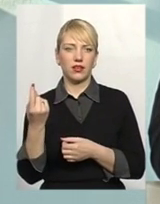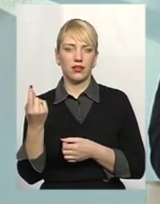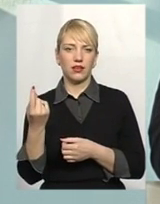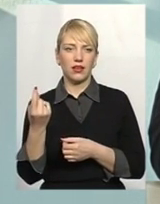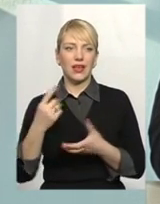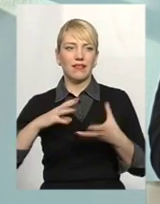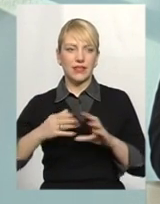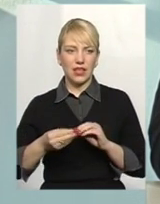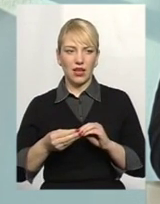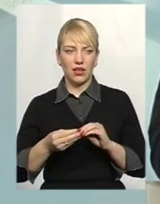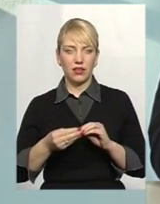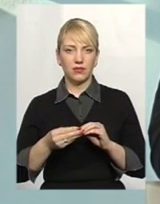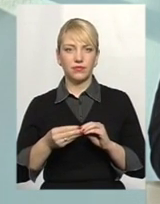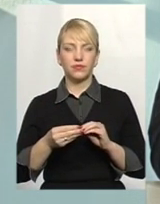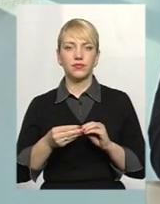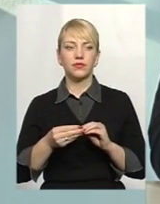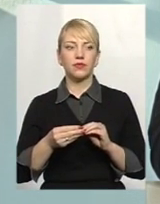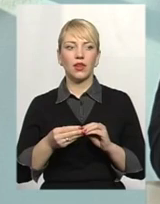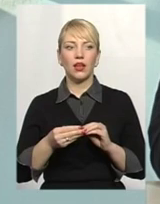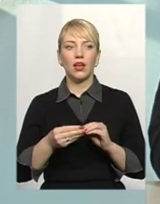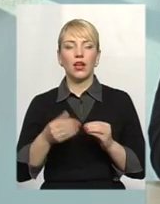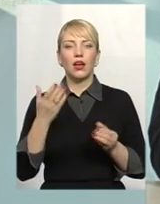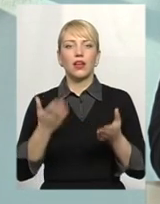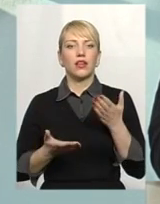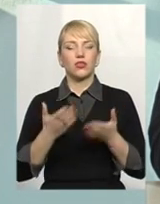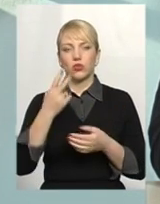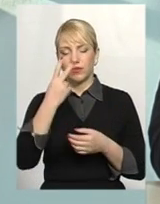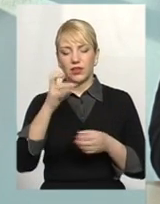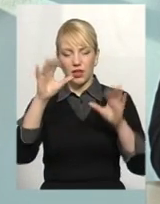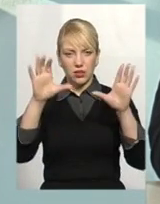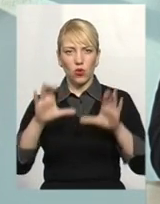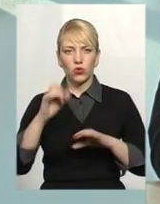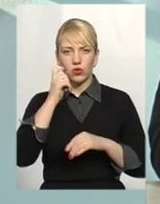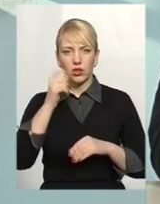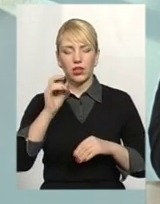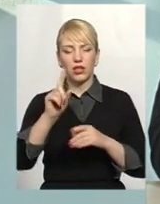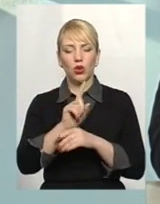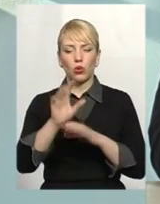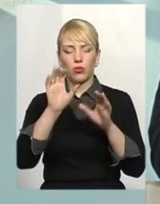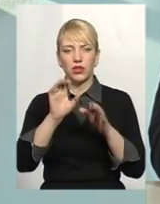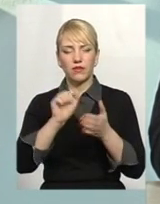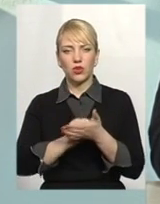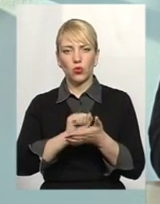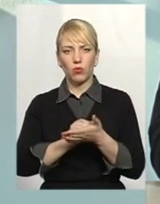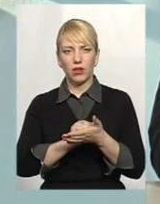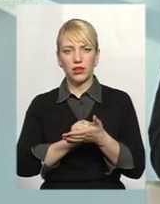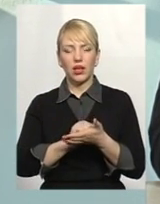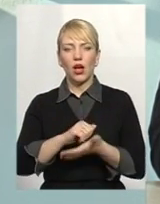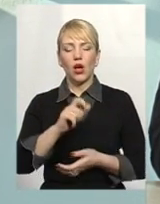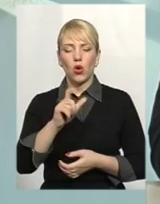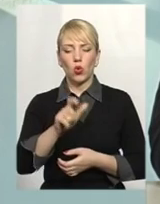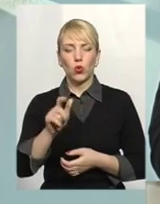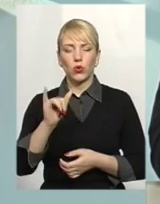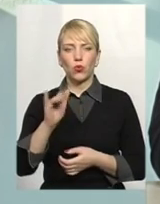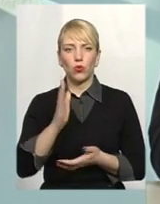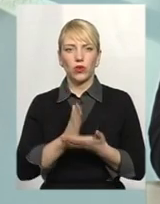Взагалі, якщо дивитися на закони України, на нормативні документи, ті люди, які